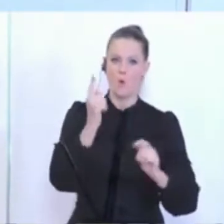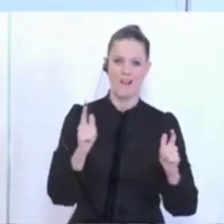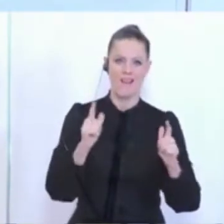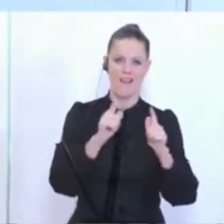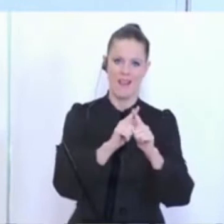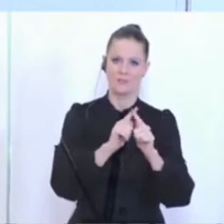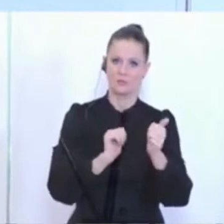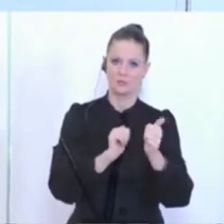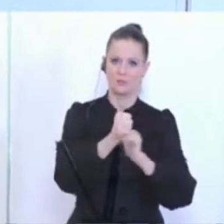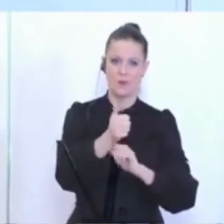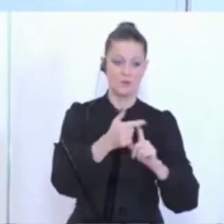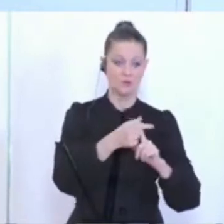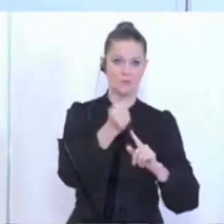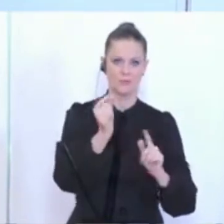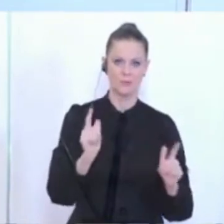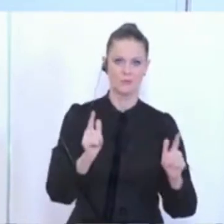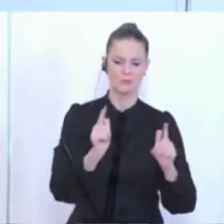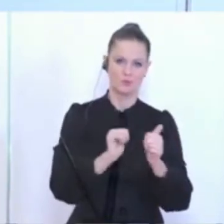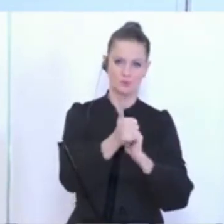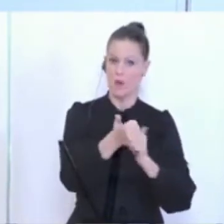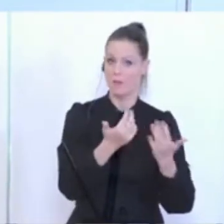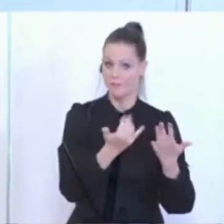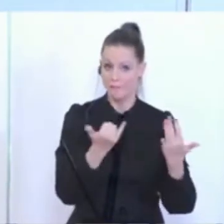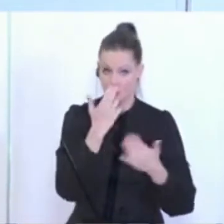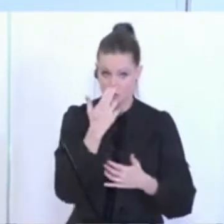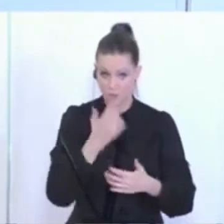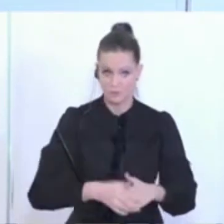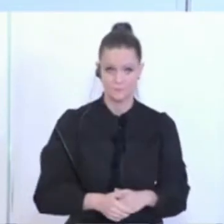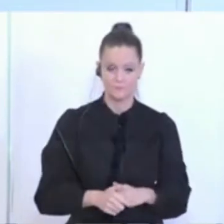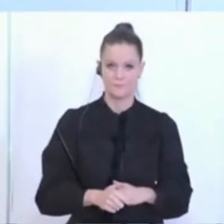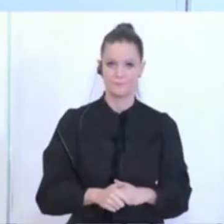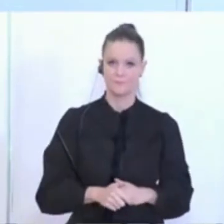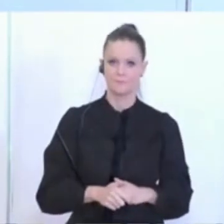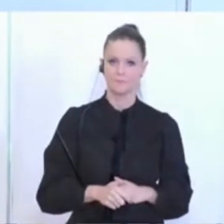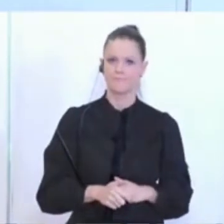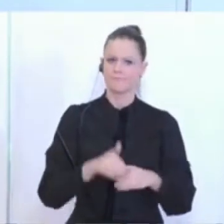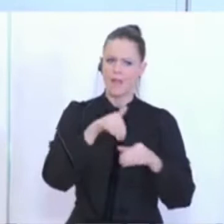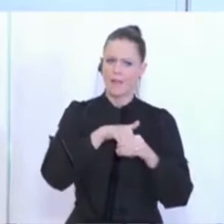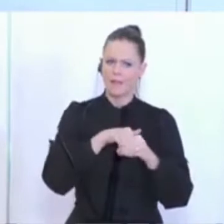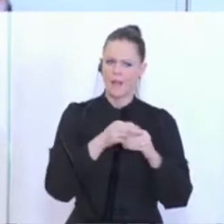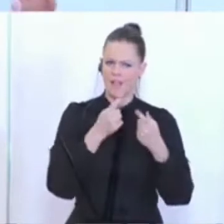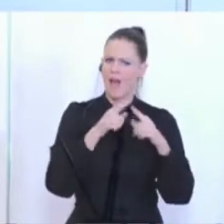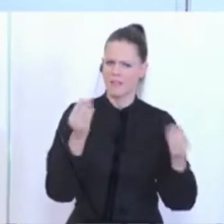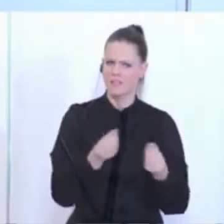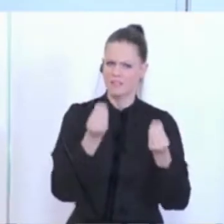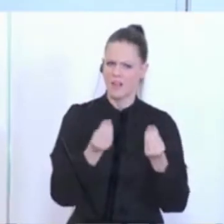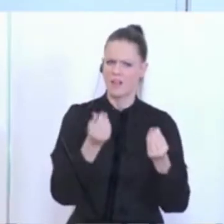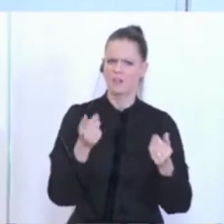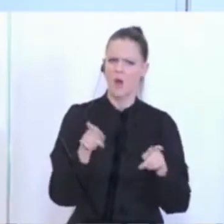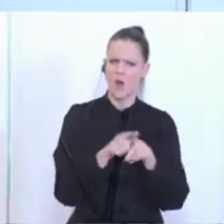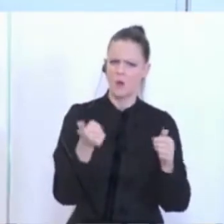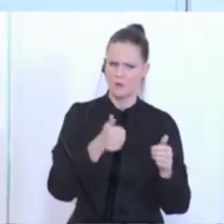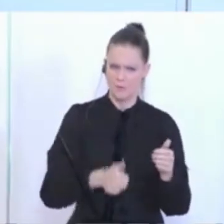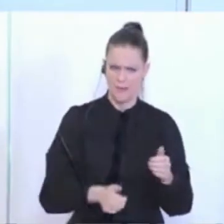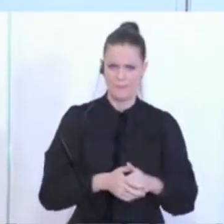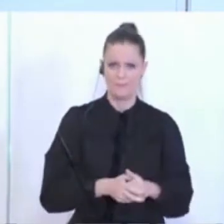beim Spitzensport und da geht es uns um andere Dinge auch und ich definiere jetzt einmal die